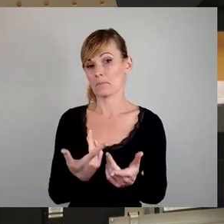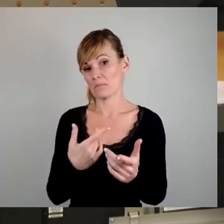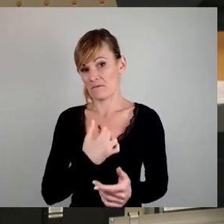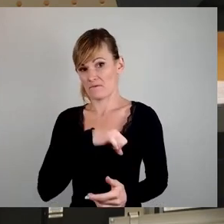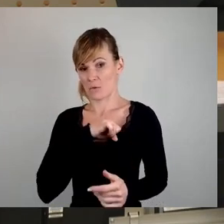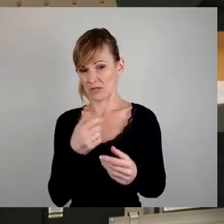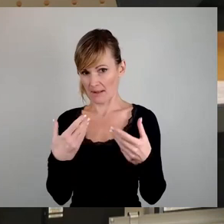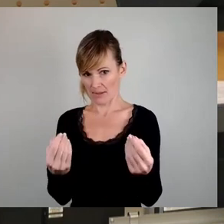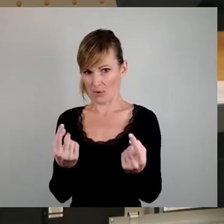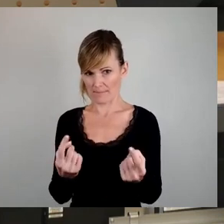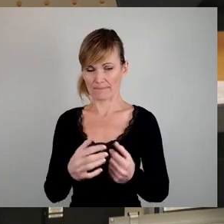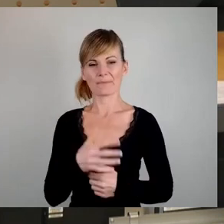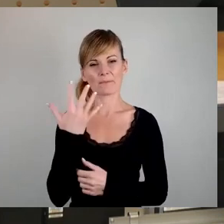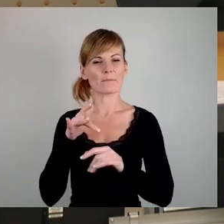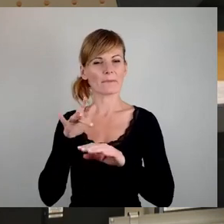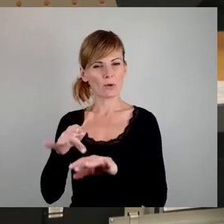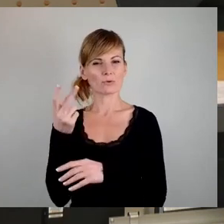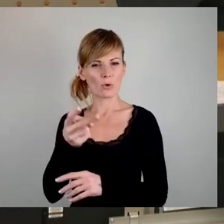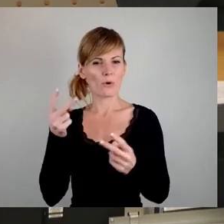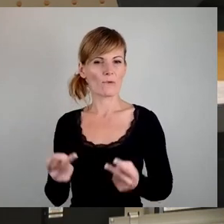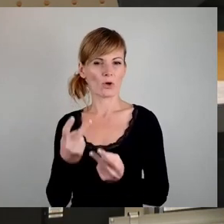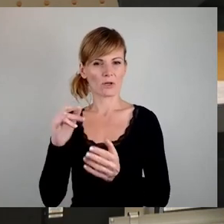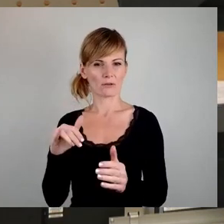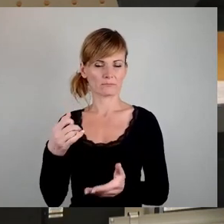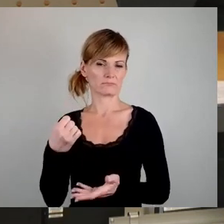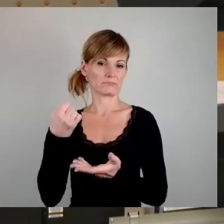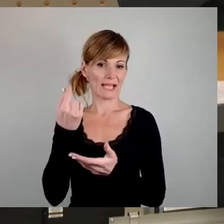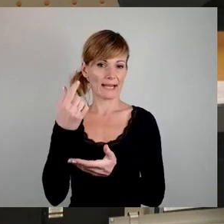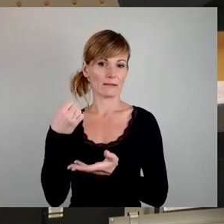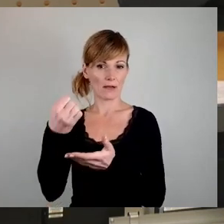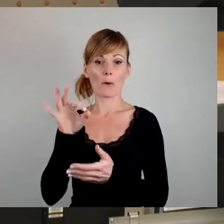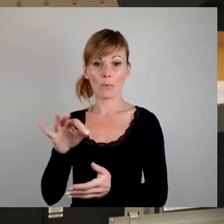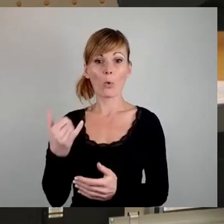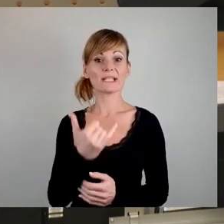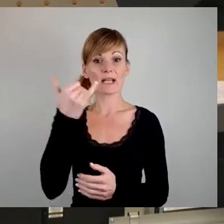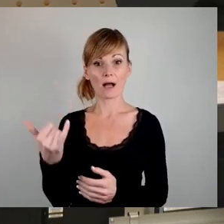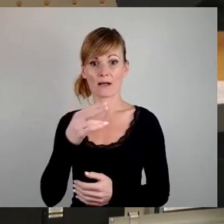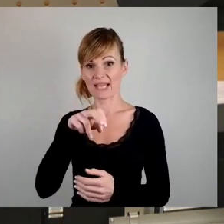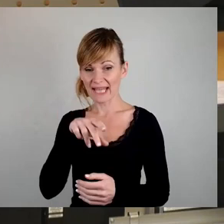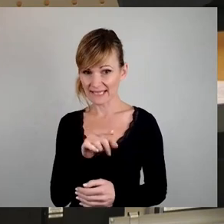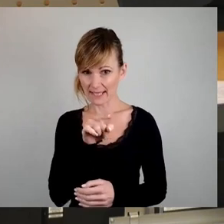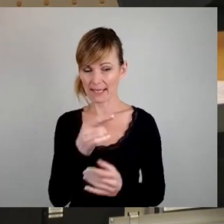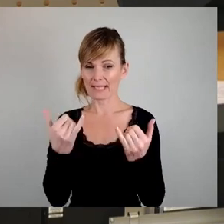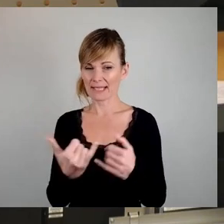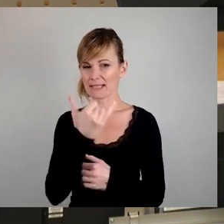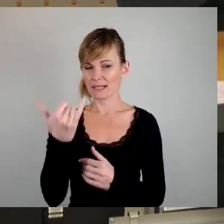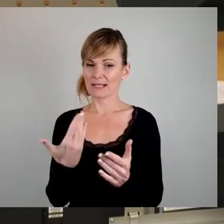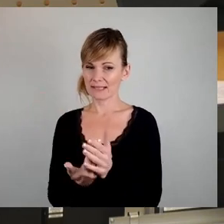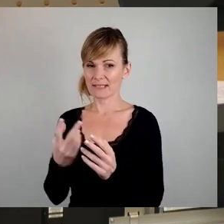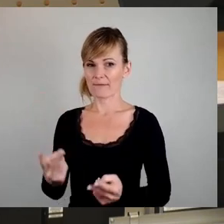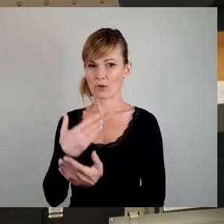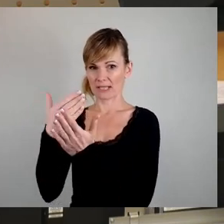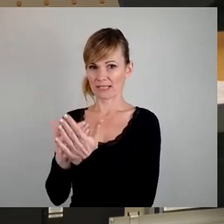5 Millionen Euro Fördergelder pro Jahr könnte die WED mit der in diesen Jahren kraftgetretenen Förderrichtlinie zukünftig vom